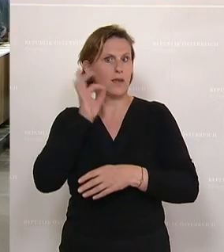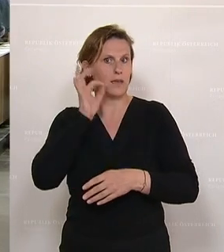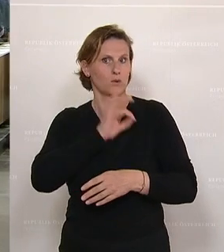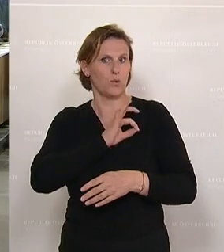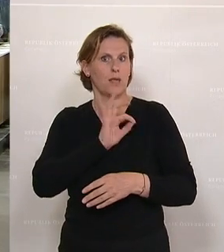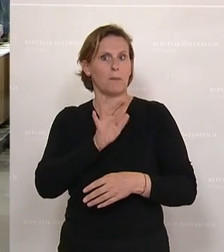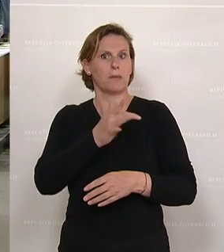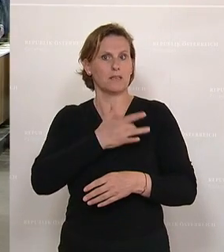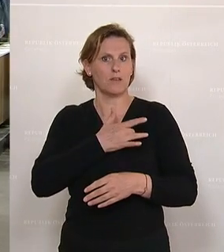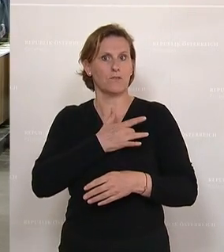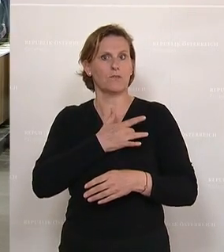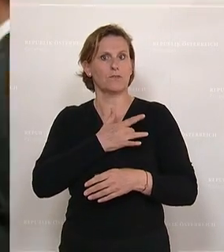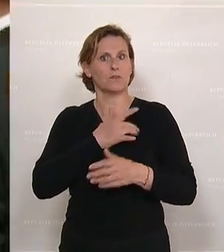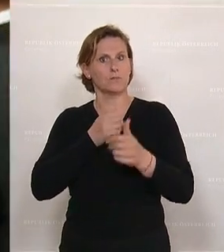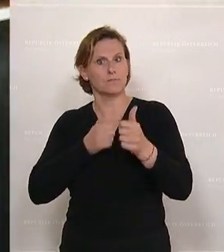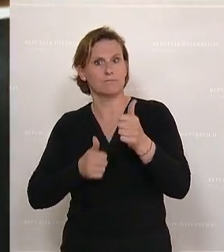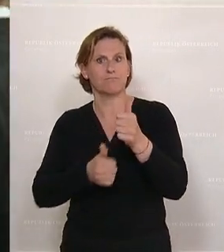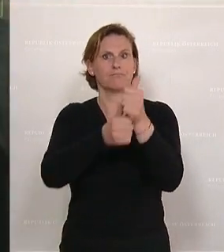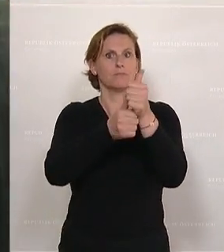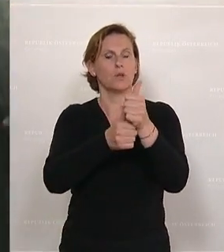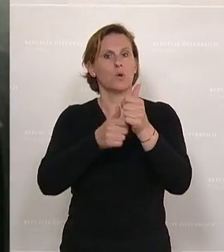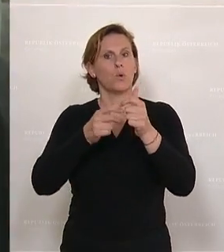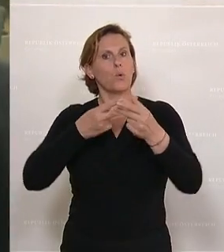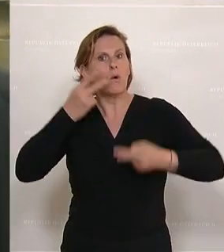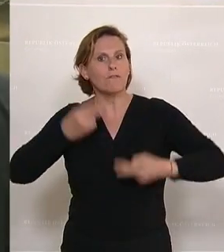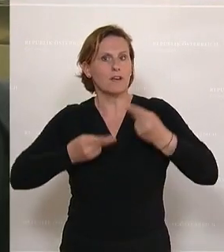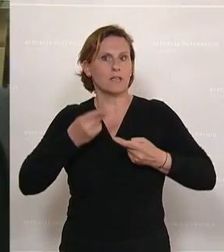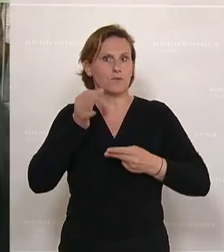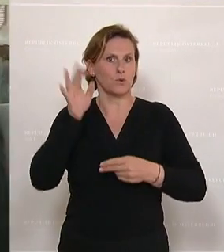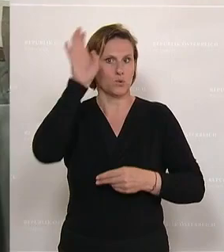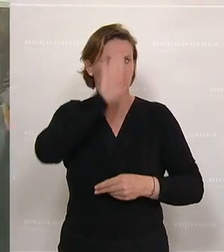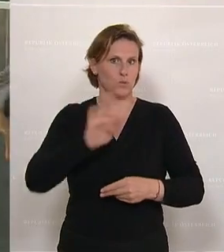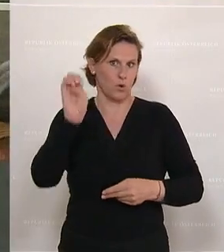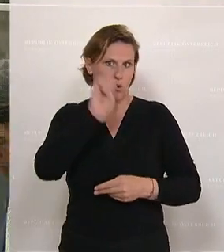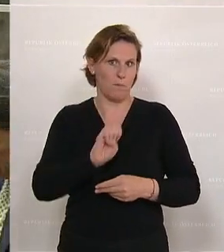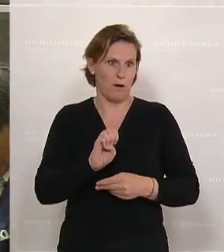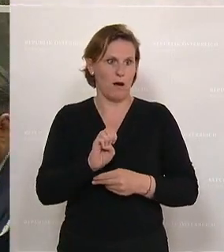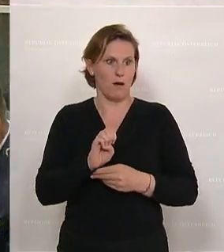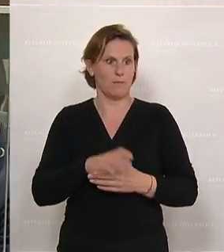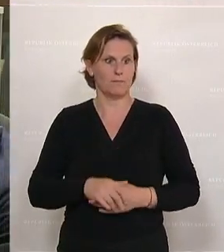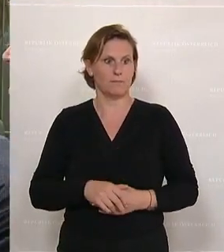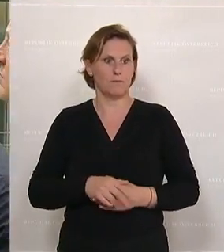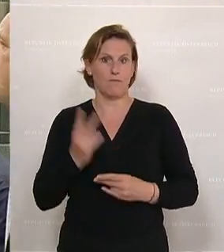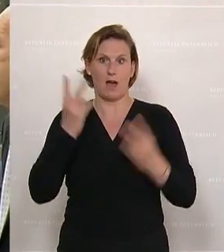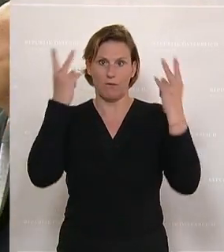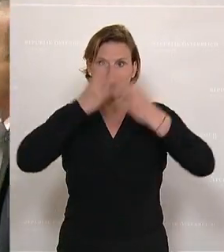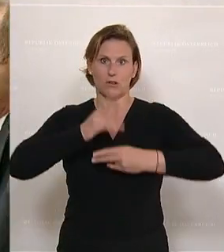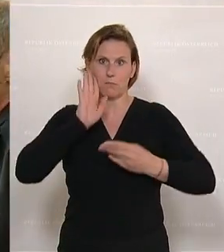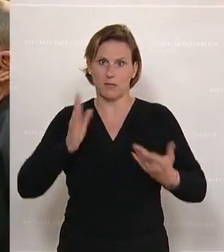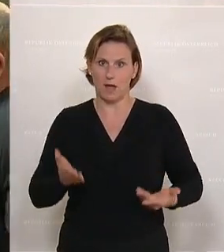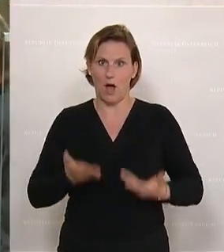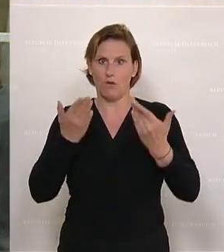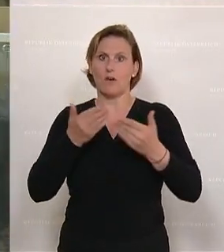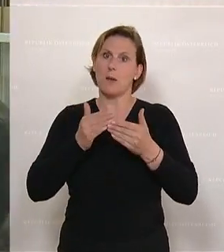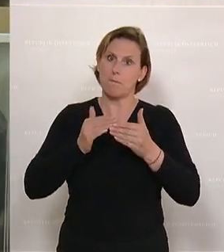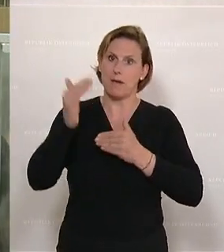unabhängiger vom russischen Gas werden, heißt es. Wer ist für diesen Entschließungsantrag? Das ist mit